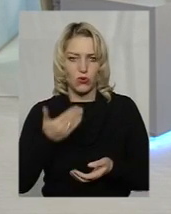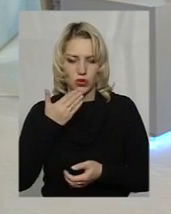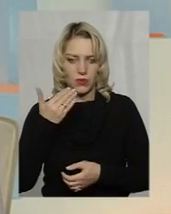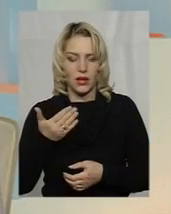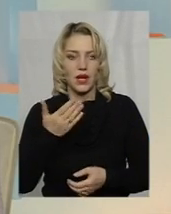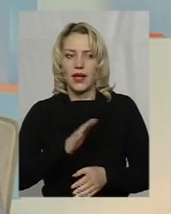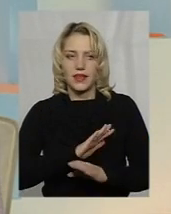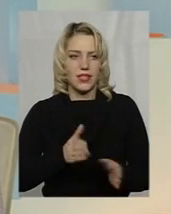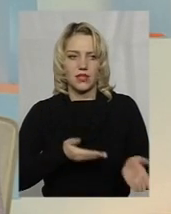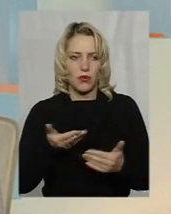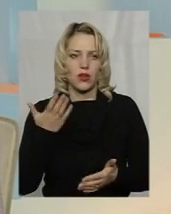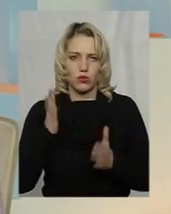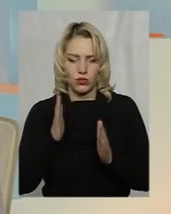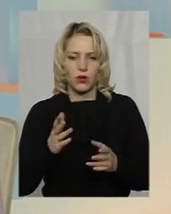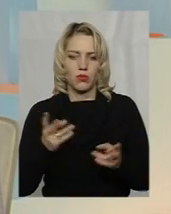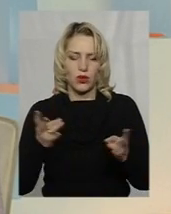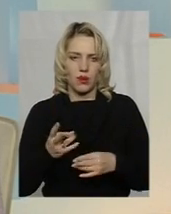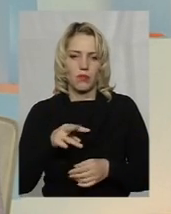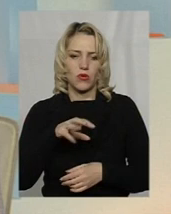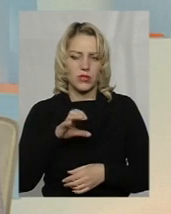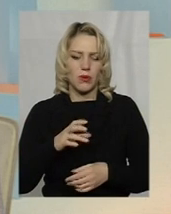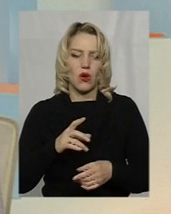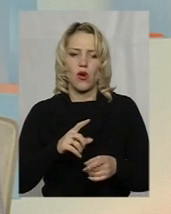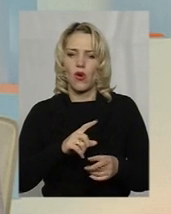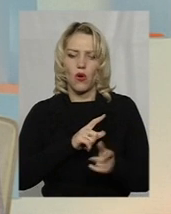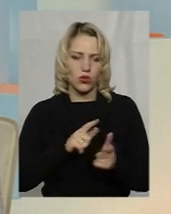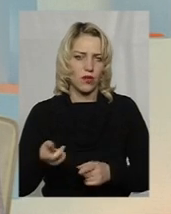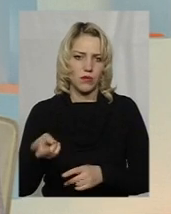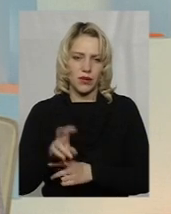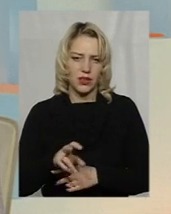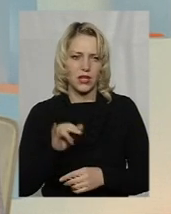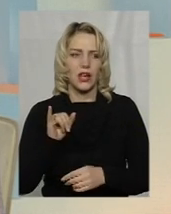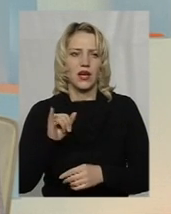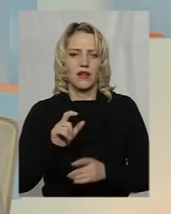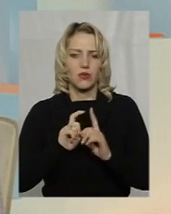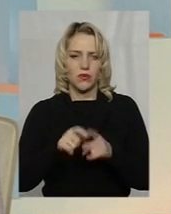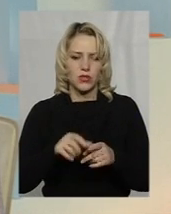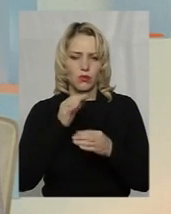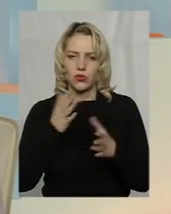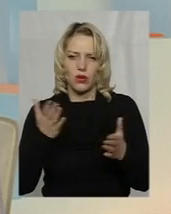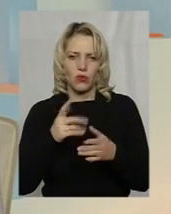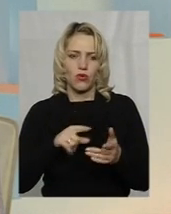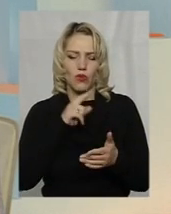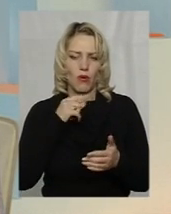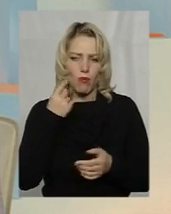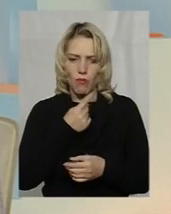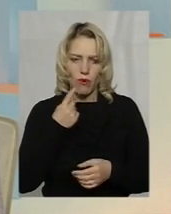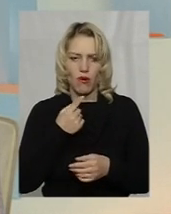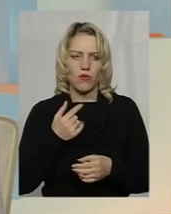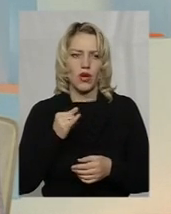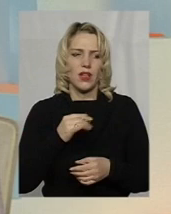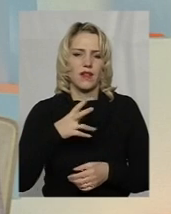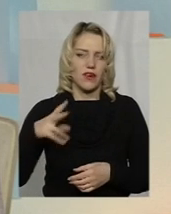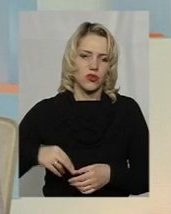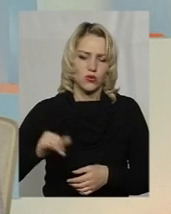Якщо буде потреба, Микола Сергійович готовий прийти і відповісти будь-якою мовою, включаючи і французьку, і англійську. Але я не знаю, що це буде